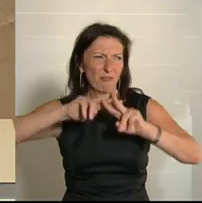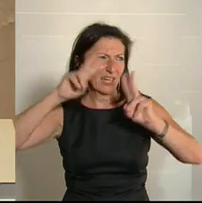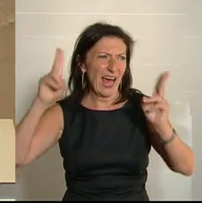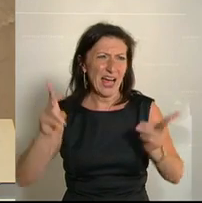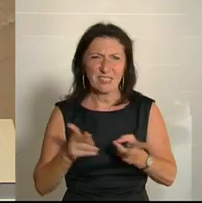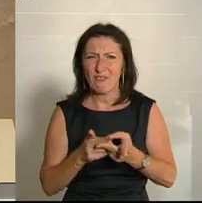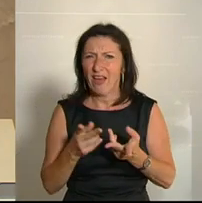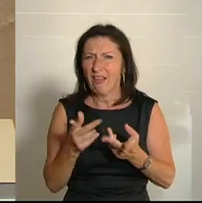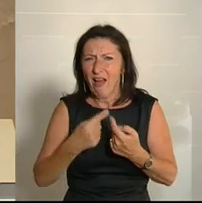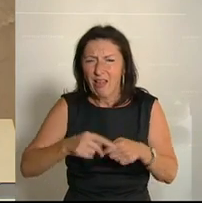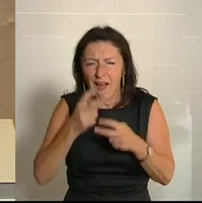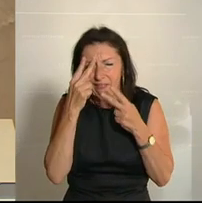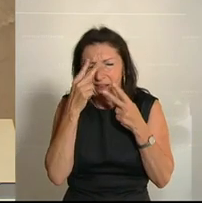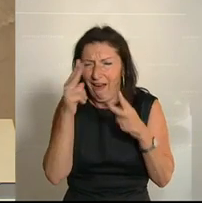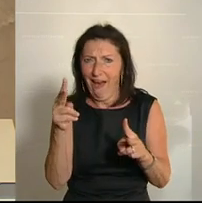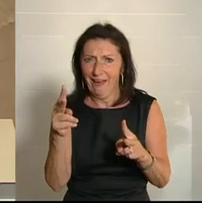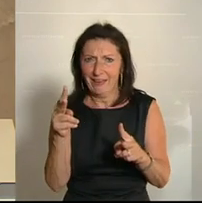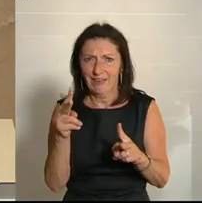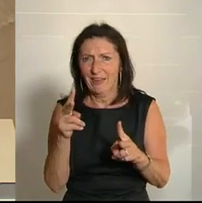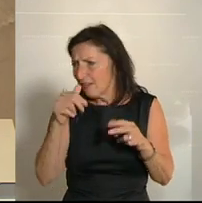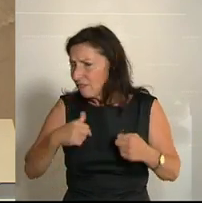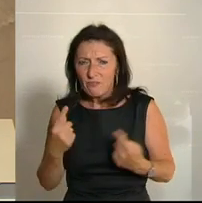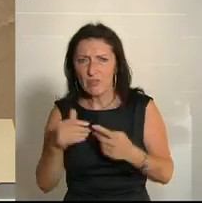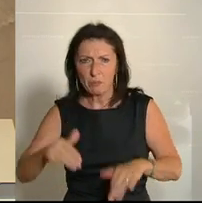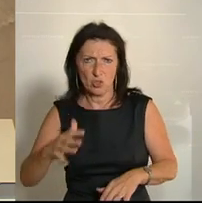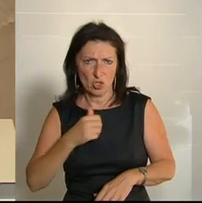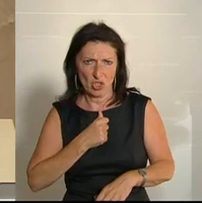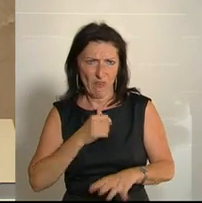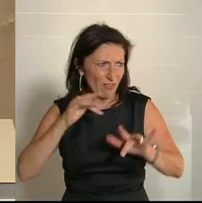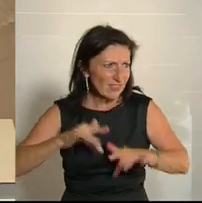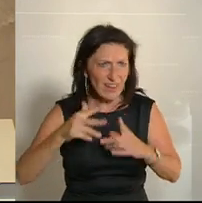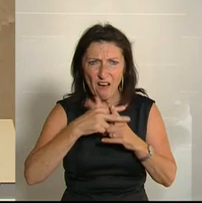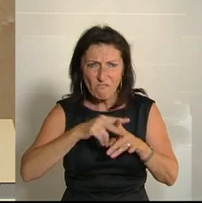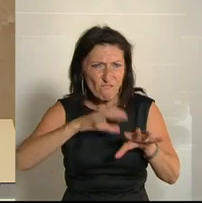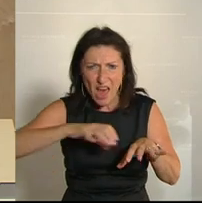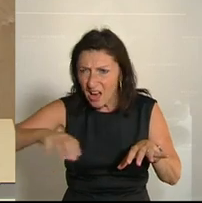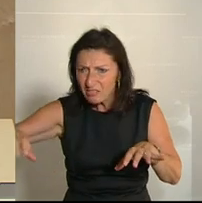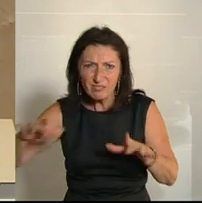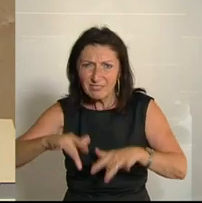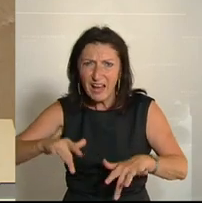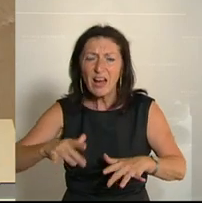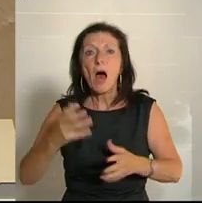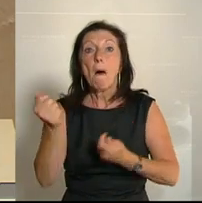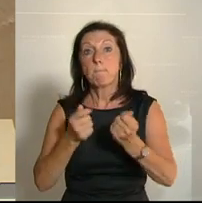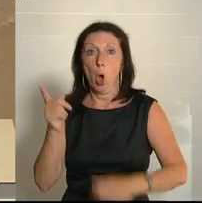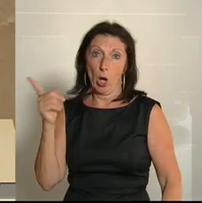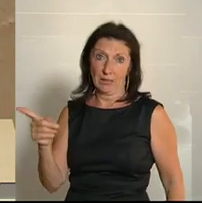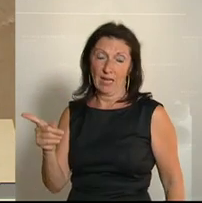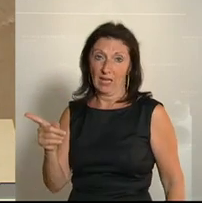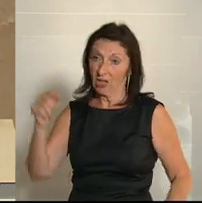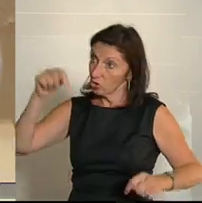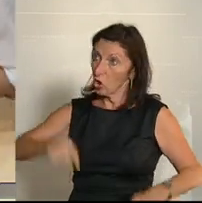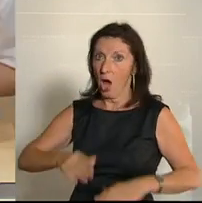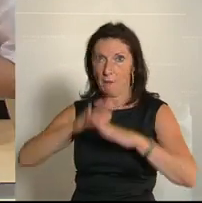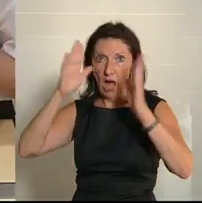allen jungen Menschen schuldig. Das ist machbar. Wir haben die Werkzeuge in der Hand. Es liegt jetzt am politischen Willen hier in diesem Haus.